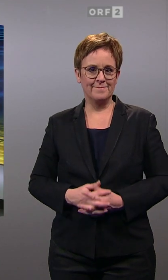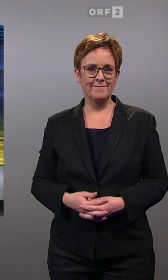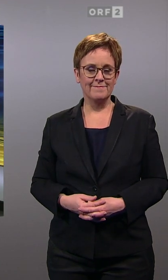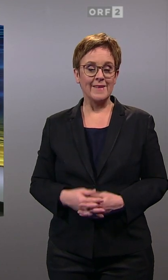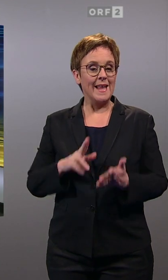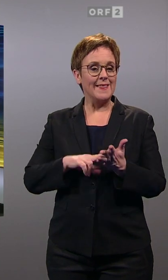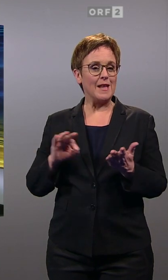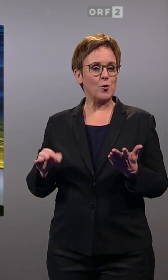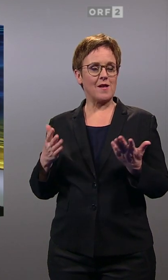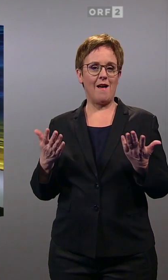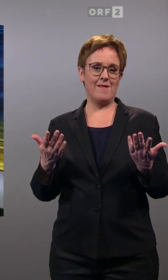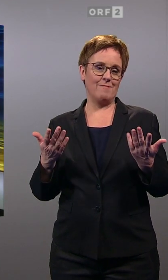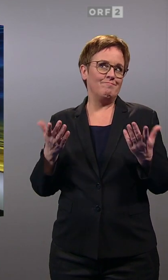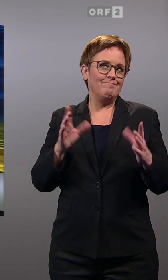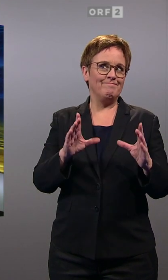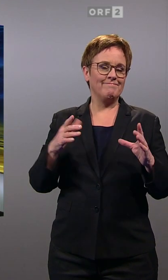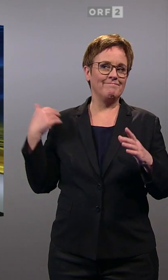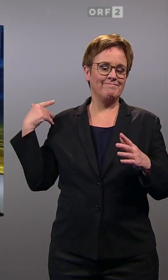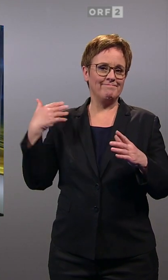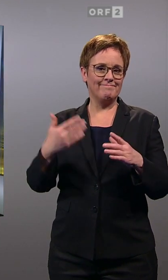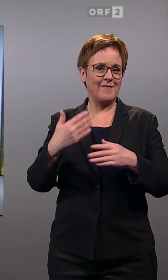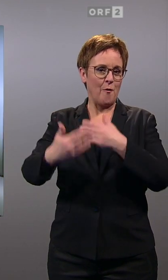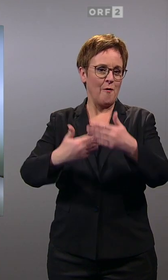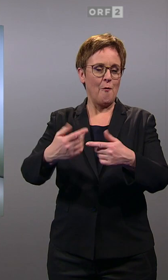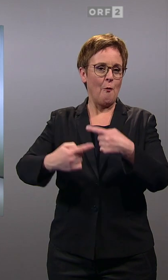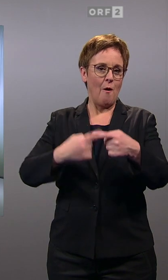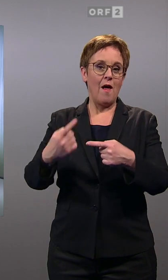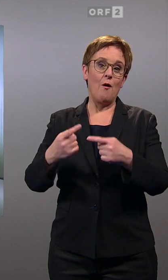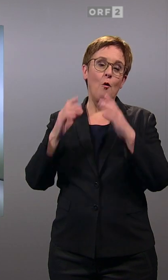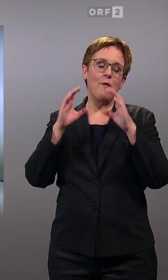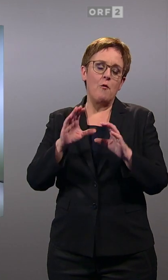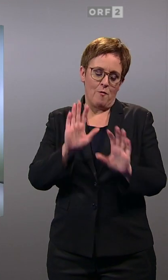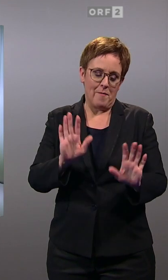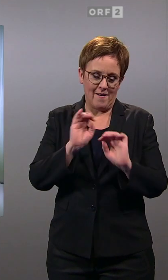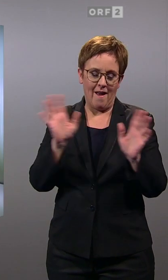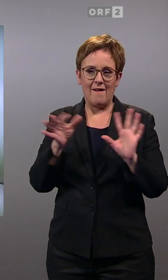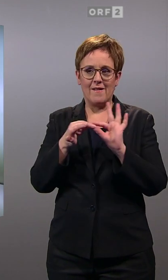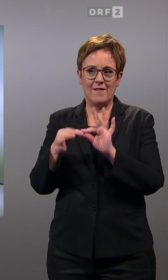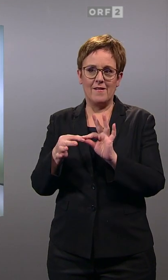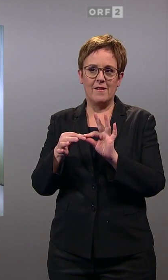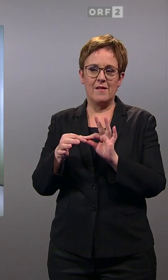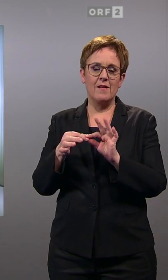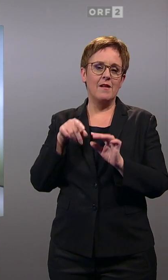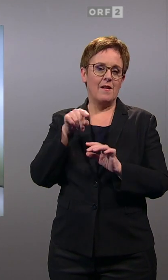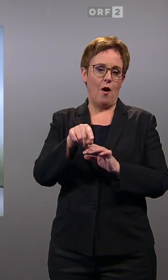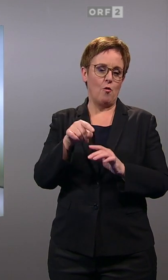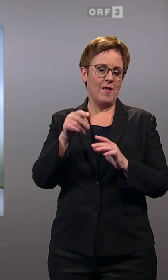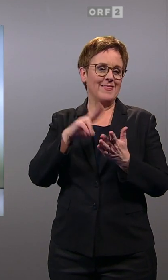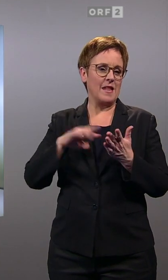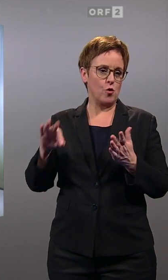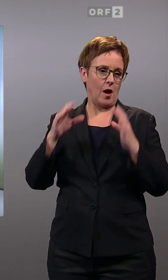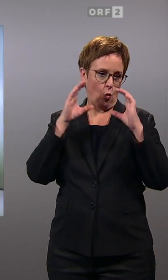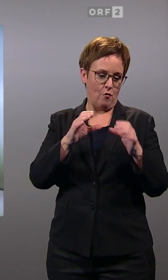Niederösterreich und seine Rolle in der Geschichte, Niederösterreichische ÖVP muss man natürlich sagen, und die Rolle in der Geschichte der